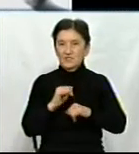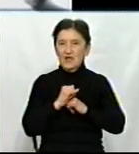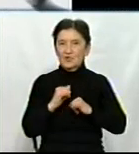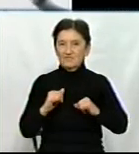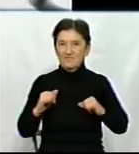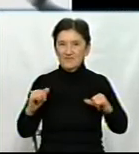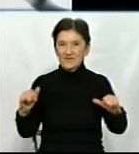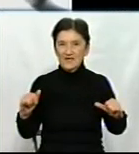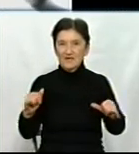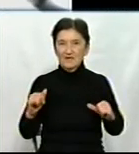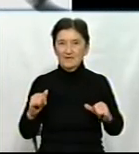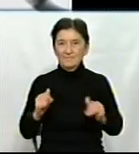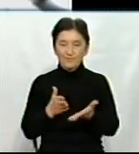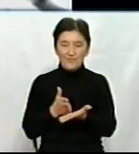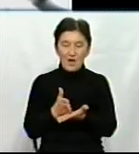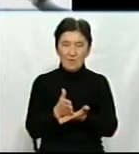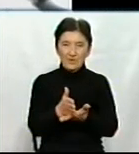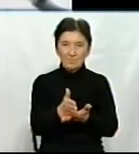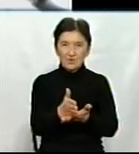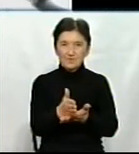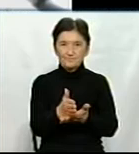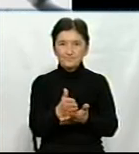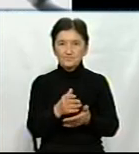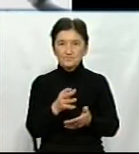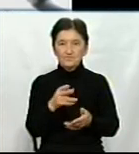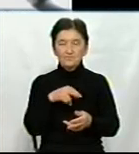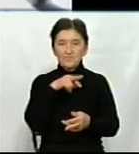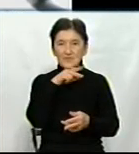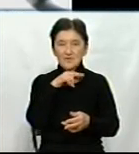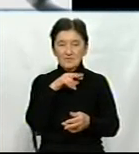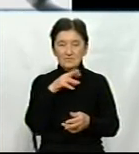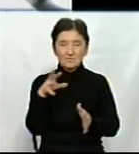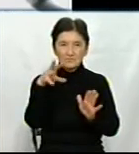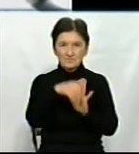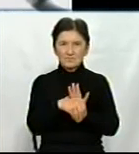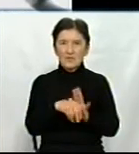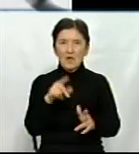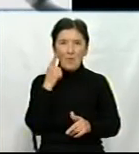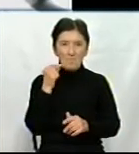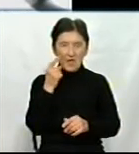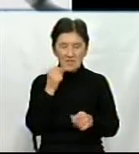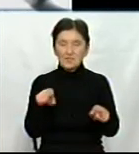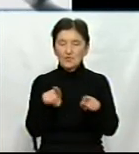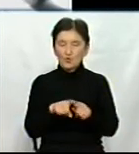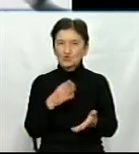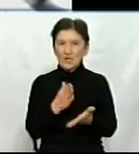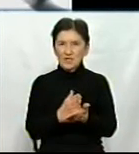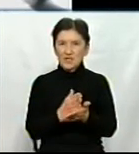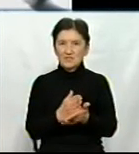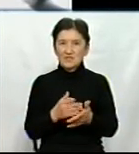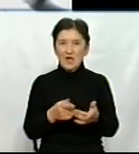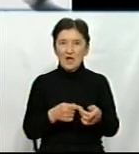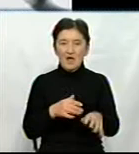напрямки. Але зауважу, що мед – це теж є продукт тваринного